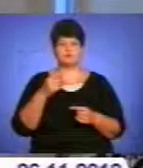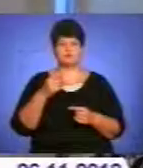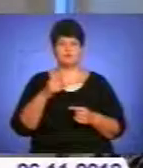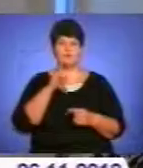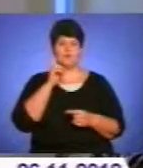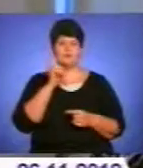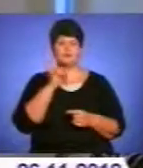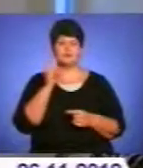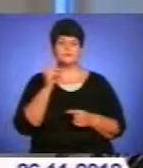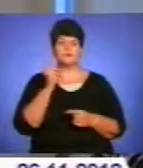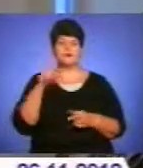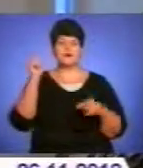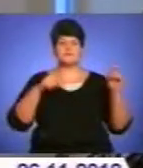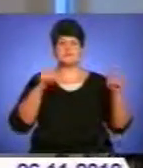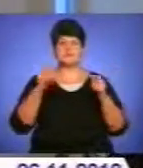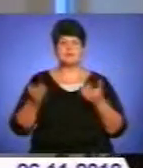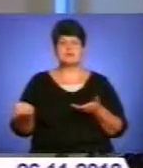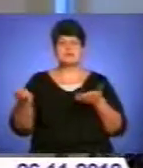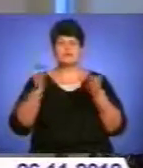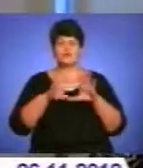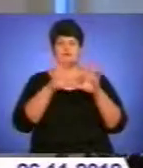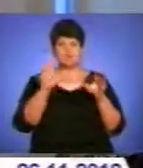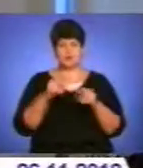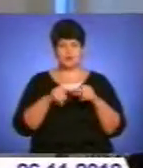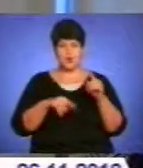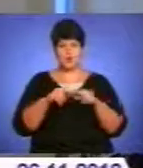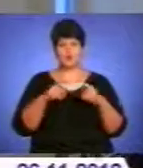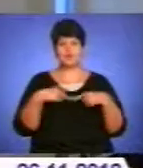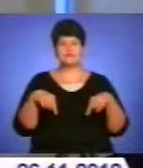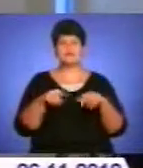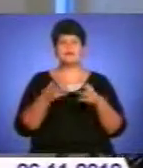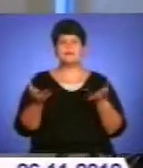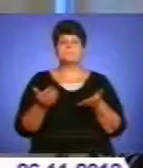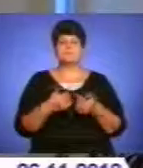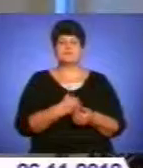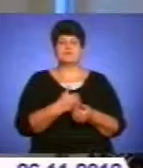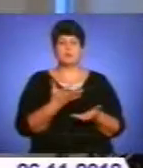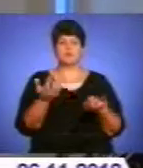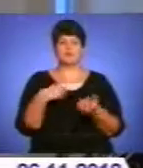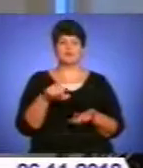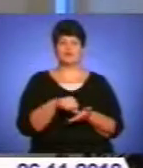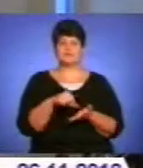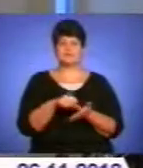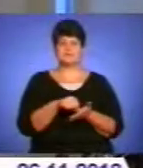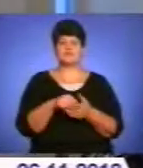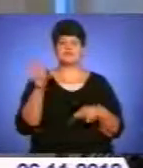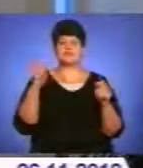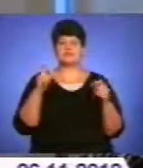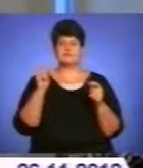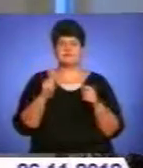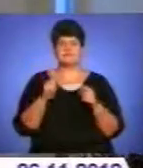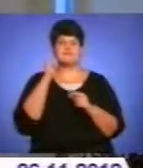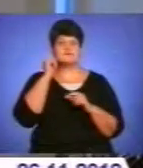На фестиваль ми запрошуємо всі родини, які бажають прийняти участь у фестивалі. Вік у нас здається